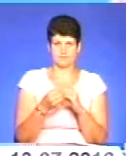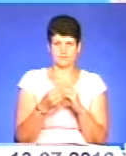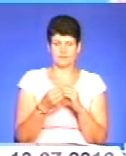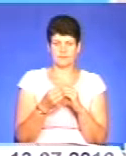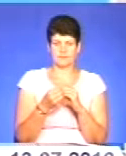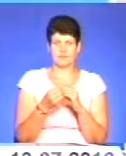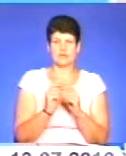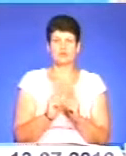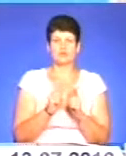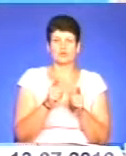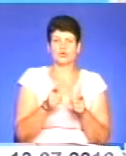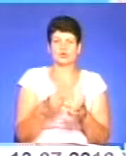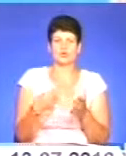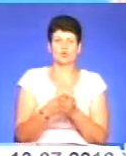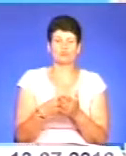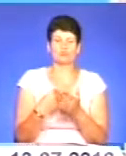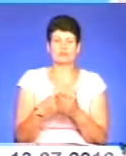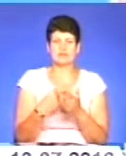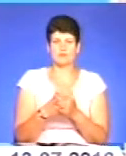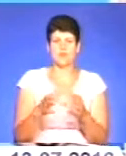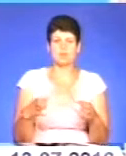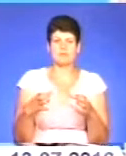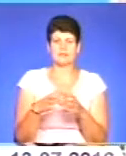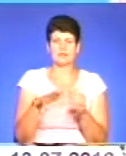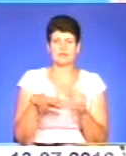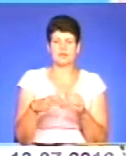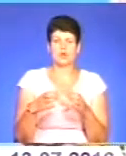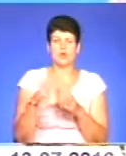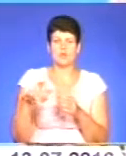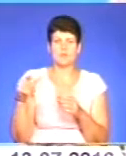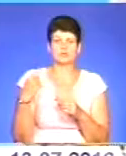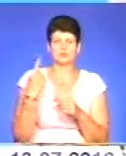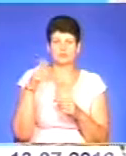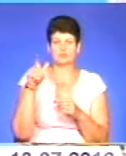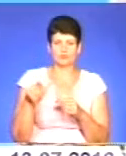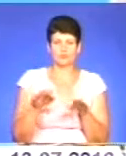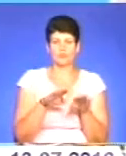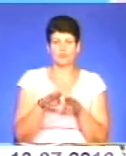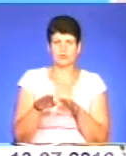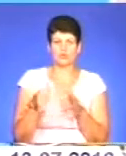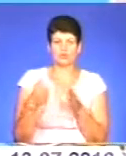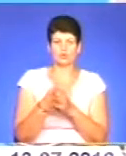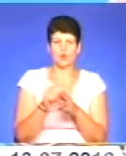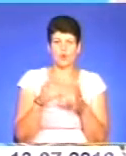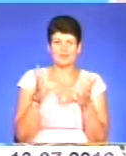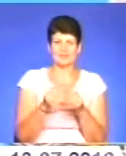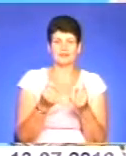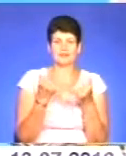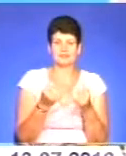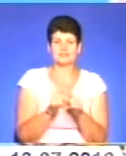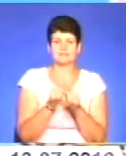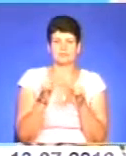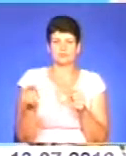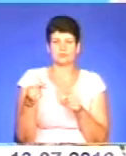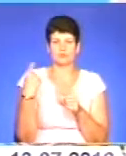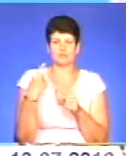бюджетів об'єднаних територіальних громад з розрахунку на одного жителя порівняні до об'єднання і тепер зросли по Тернопільській